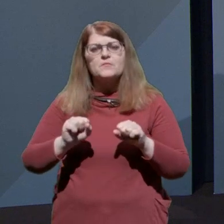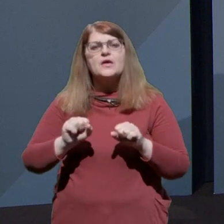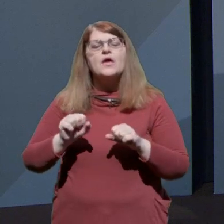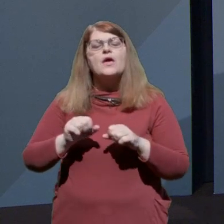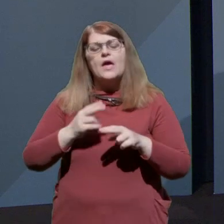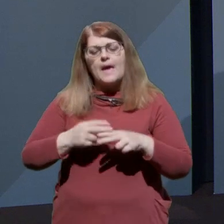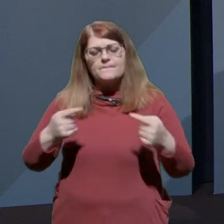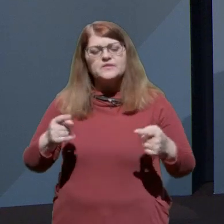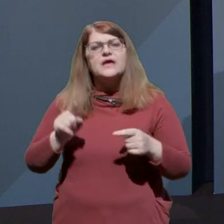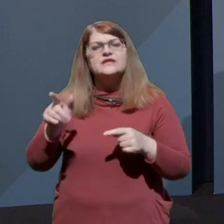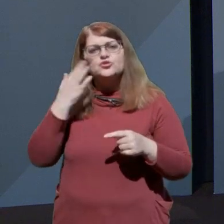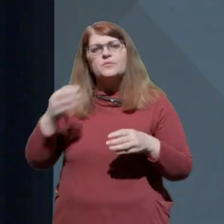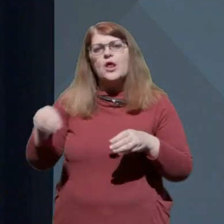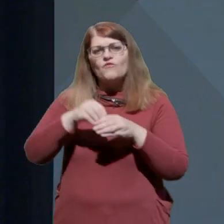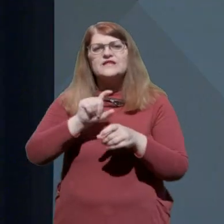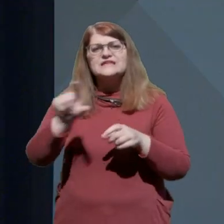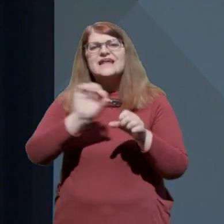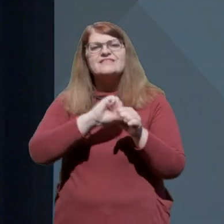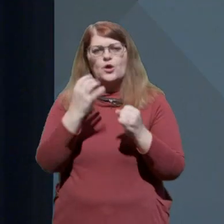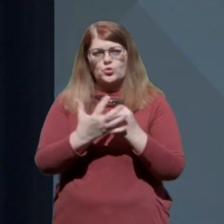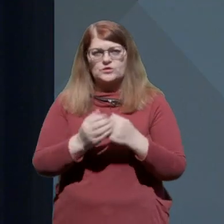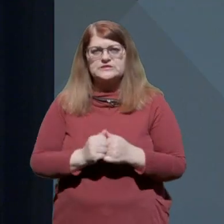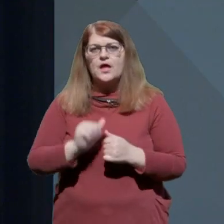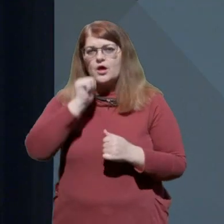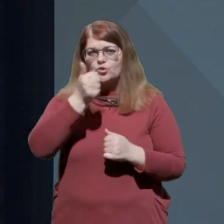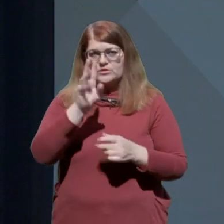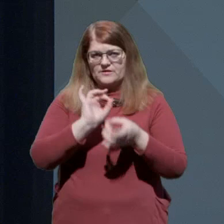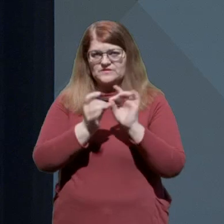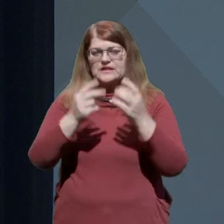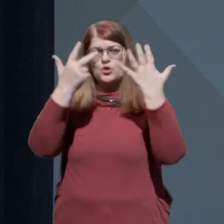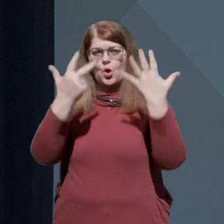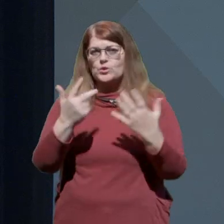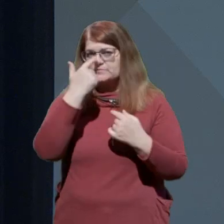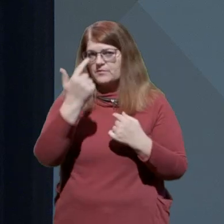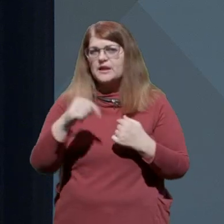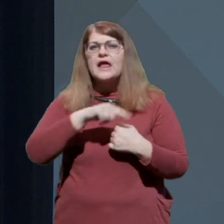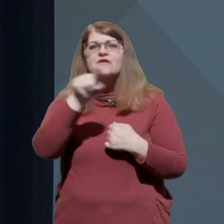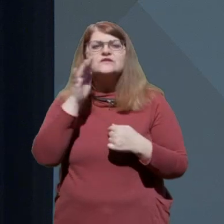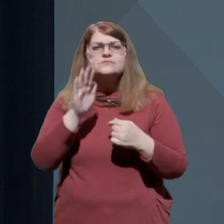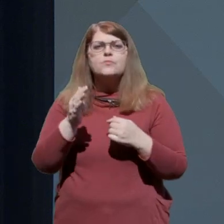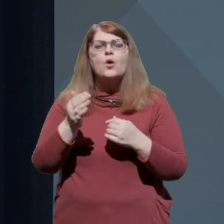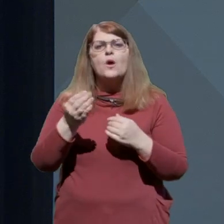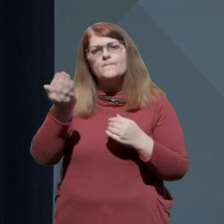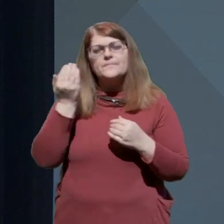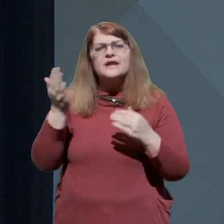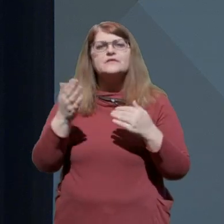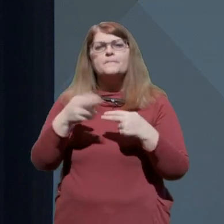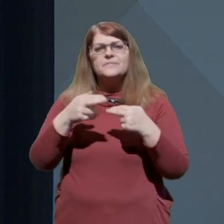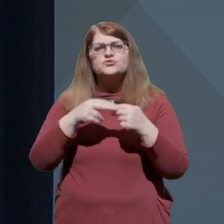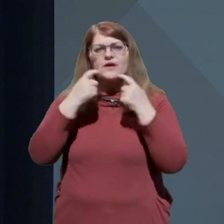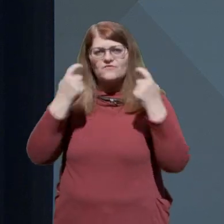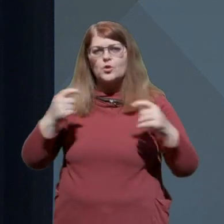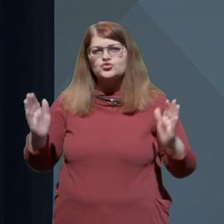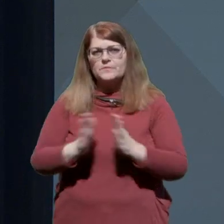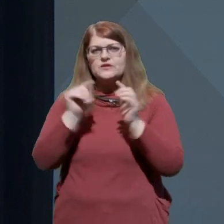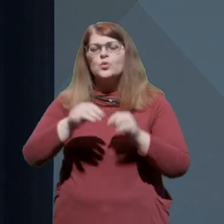novega koronavirusa. Jutri, v sredo 8. aprila, vas bodo pred bližnimi velikonočnimi prazniki tukaj